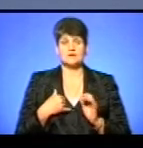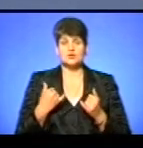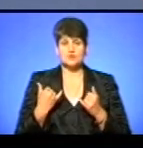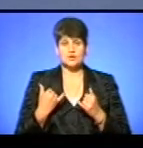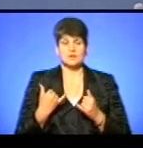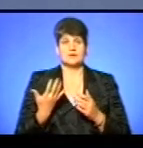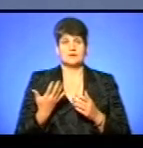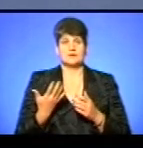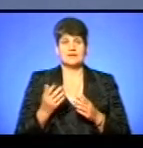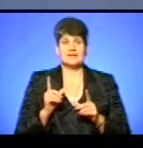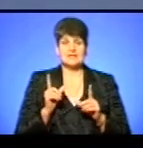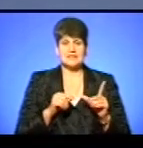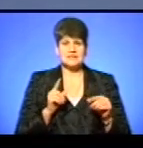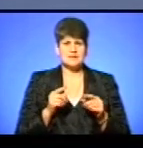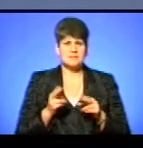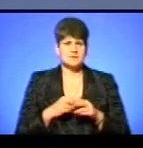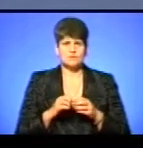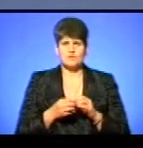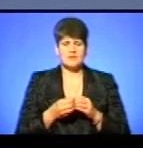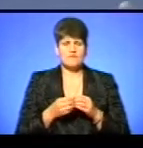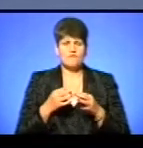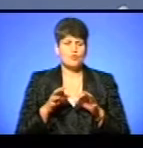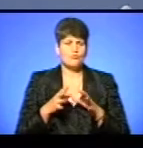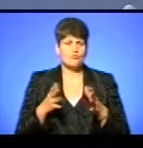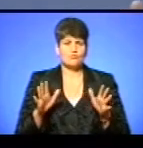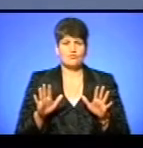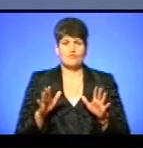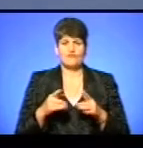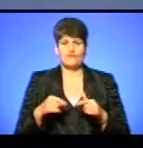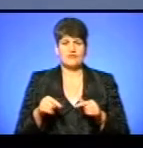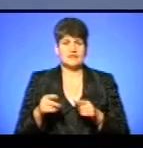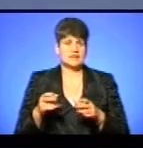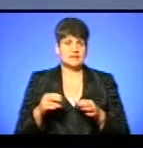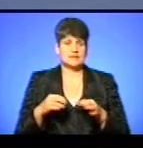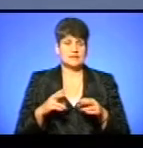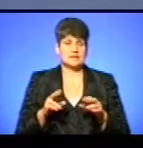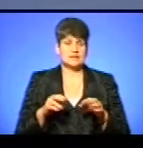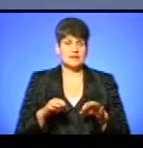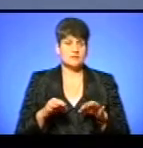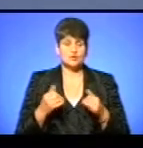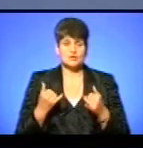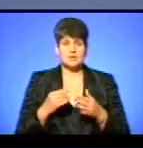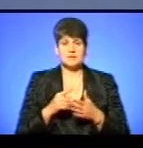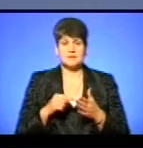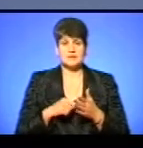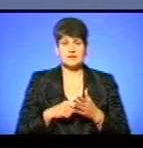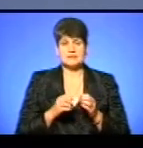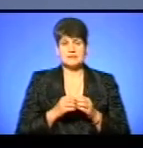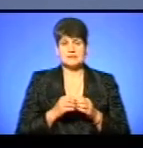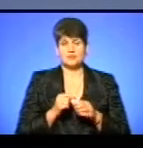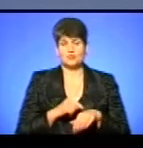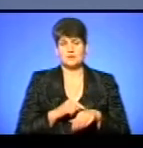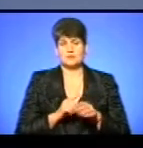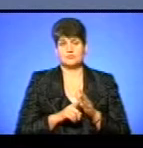версії населення їздять без жодних обмежень, в будь-якому виді транспорту. Стоїть питання сьогодні в маршрутному таксі з 10-ї години